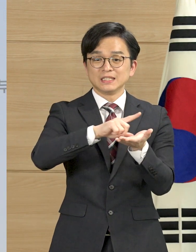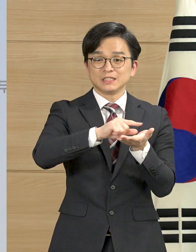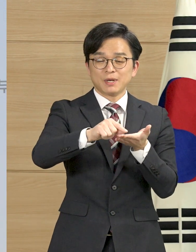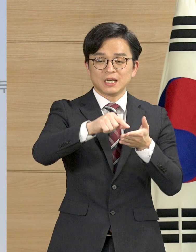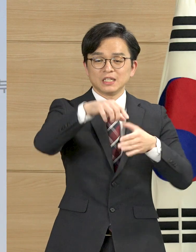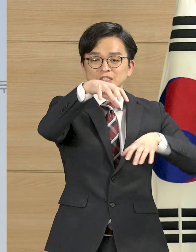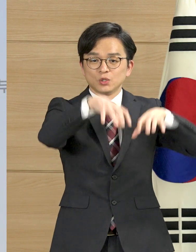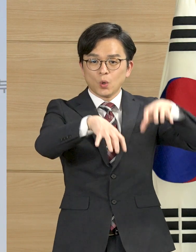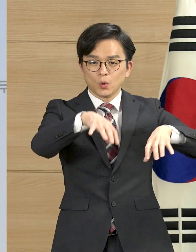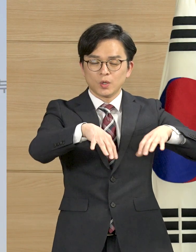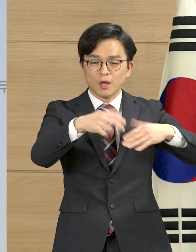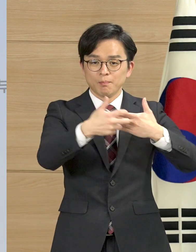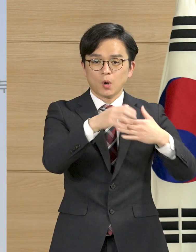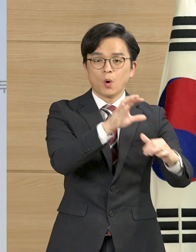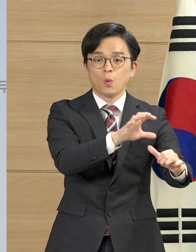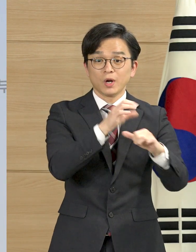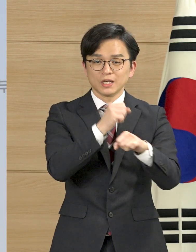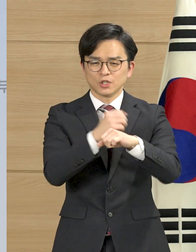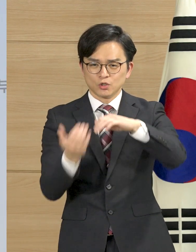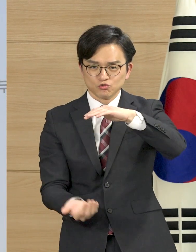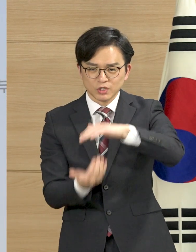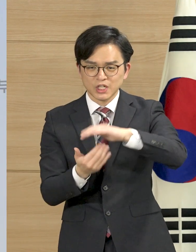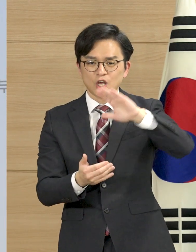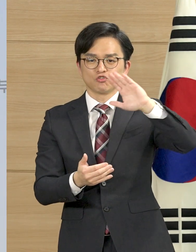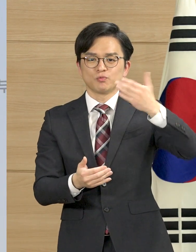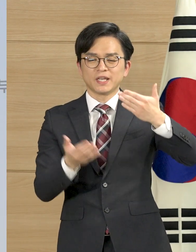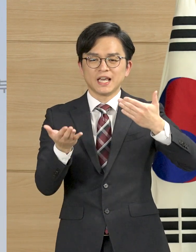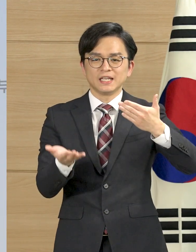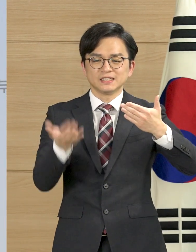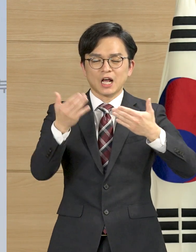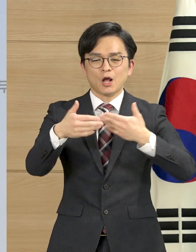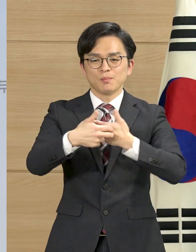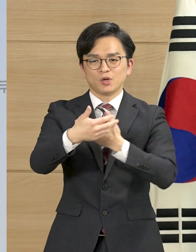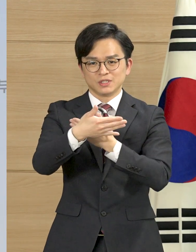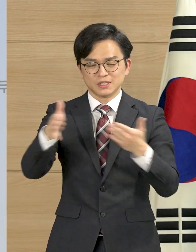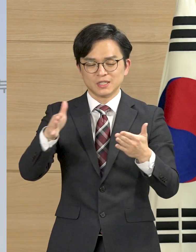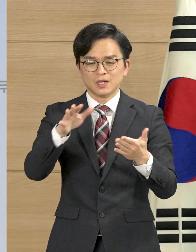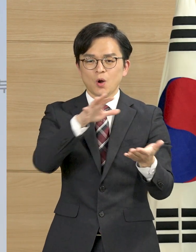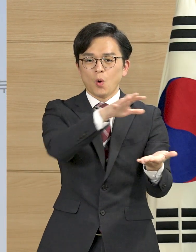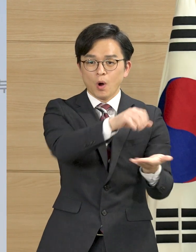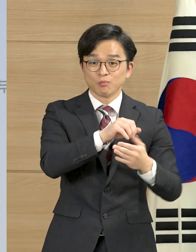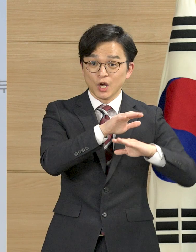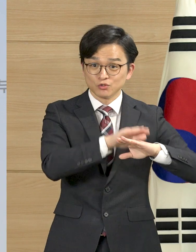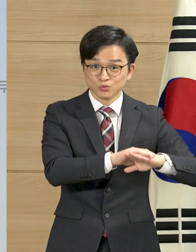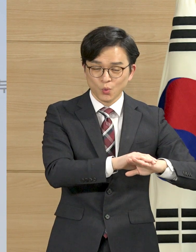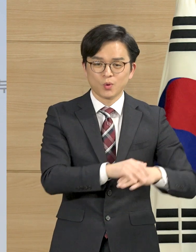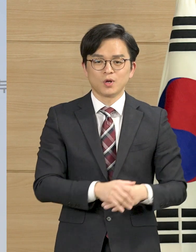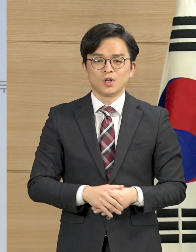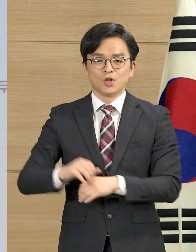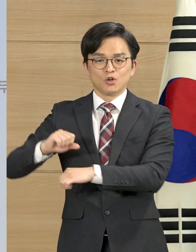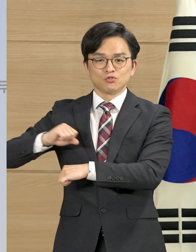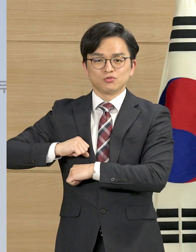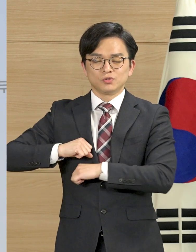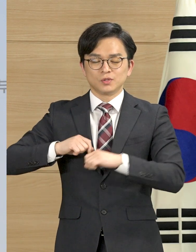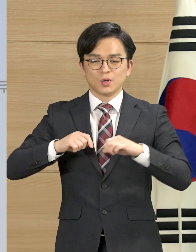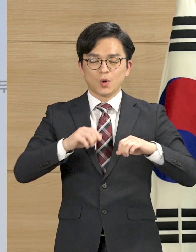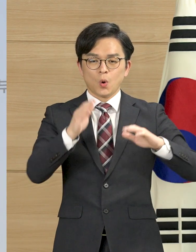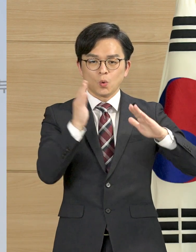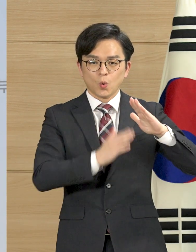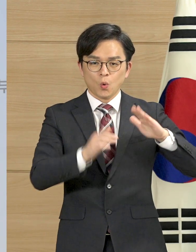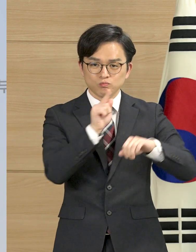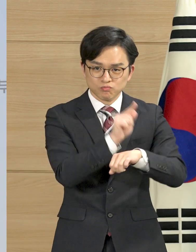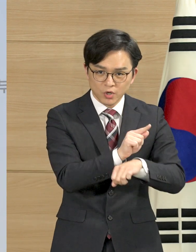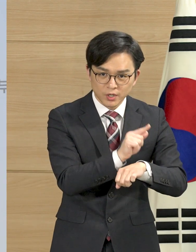감염병관리기관 등을 활용하여 최대 900개 이상을 확보하고 군과 공공인력 그리고